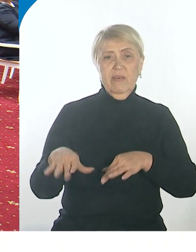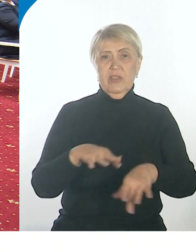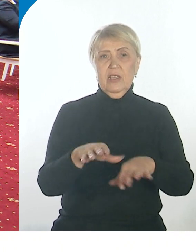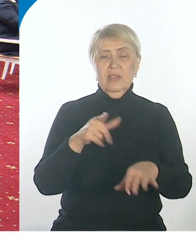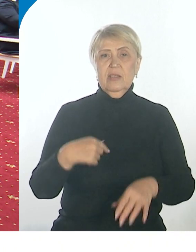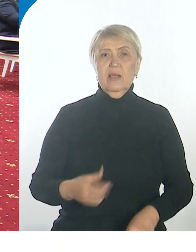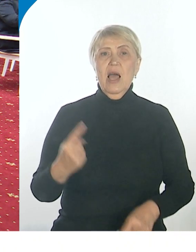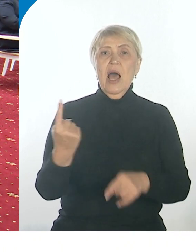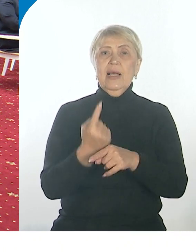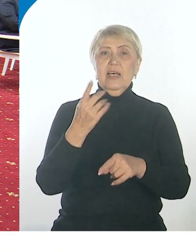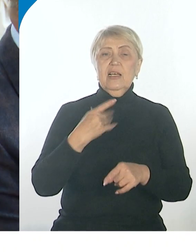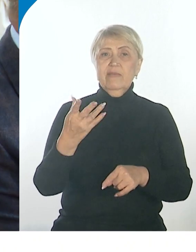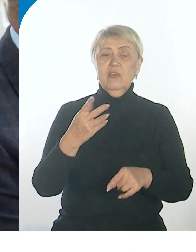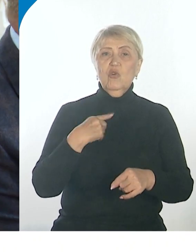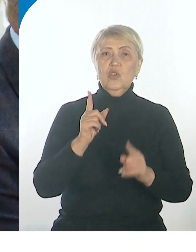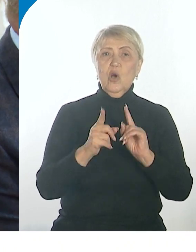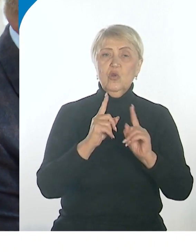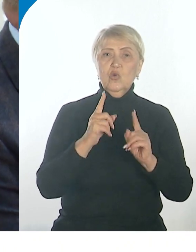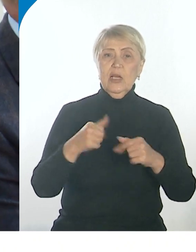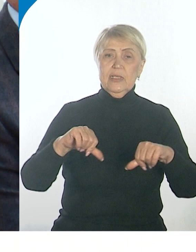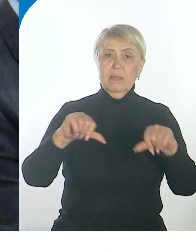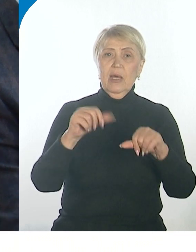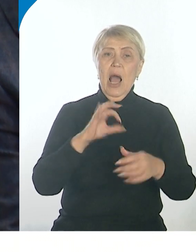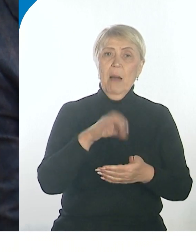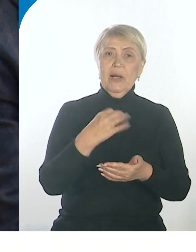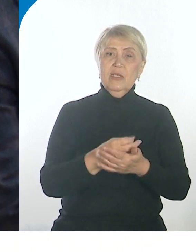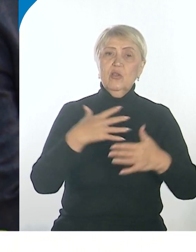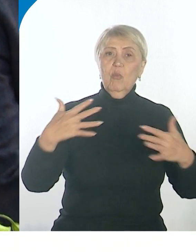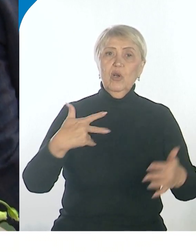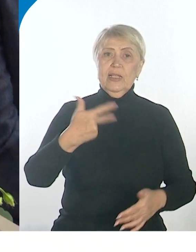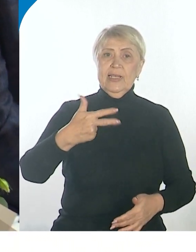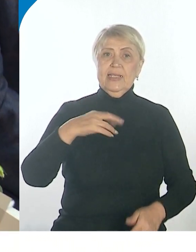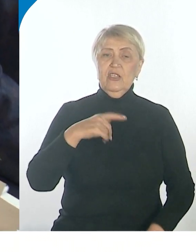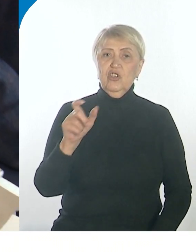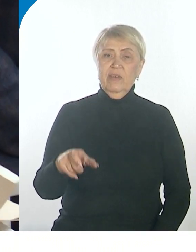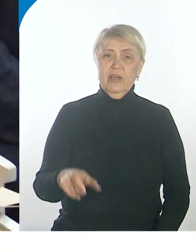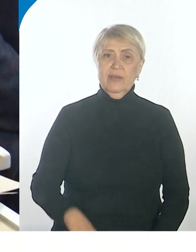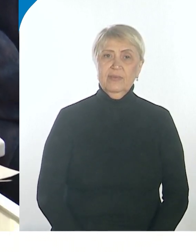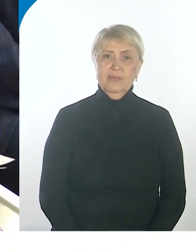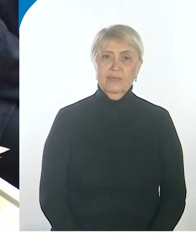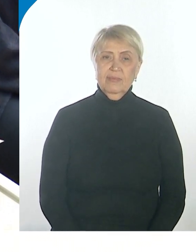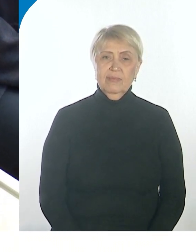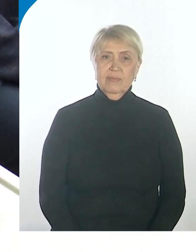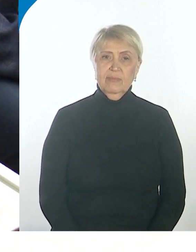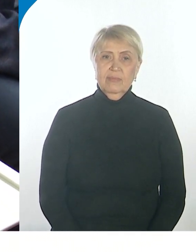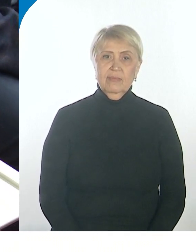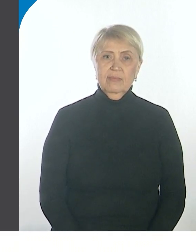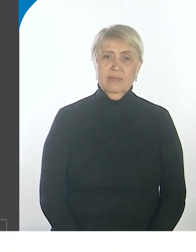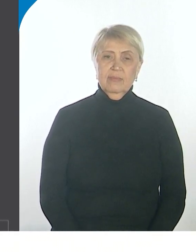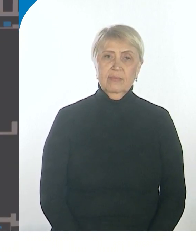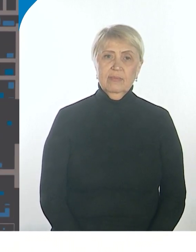консультациями к ней обратилось более 30 человек. Марина Гейт, Максим Артиков и Степан Крокус. Смотри Хабаровск.